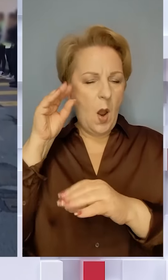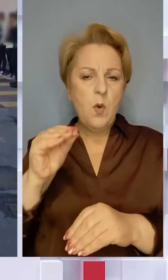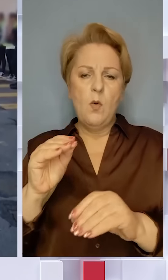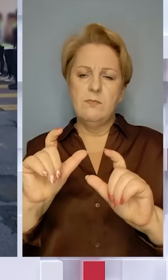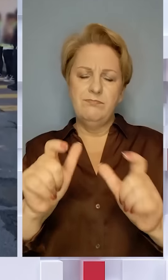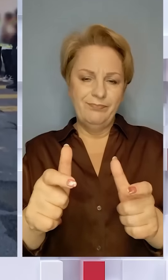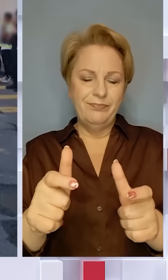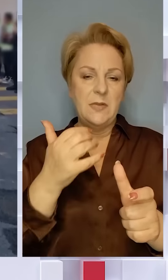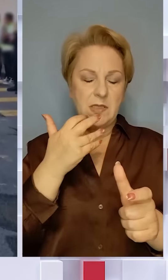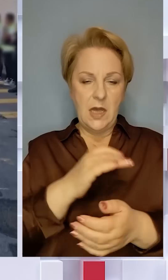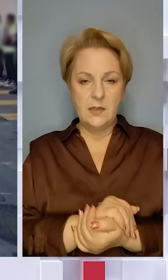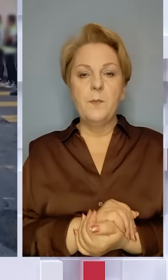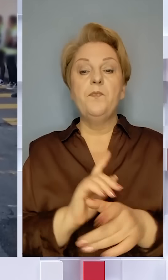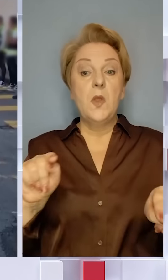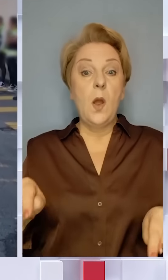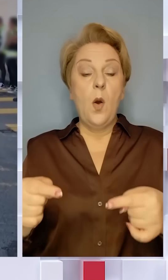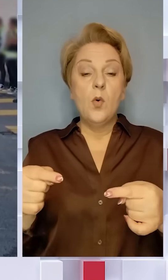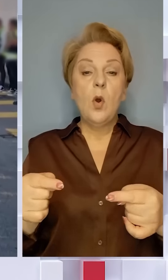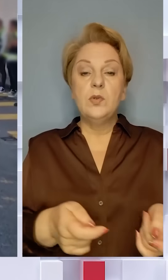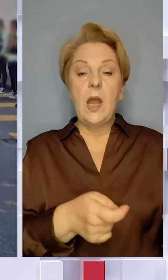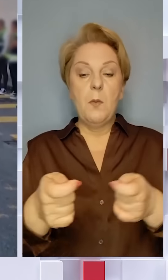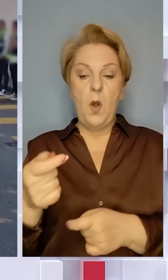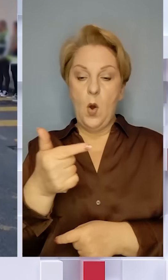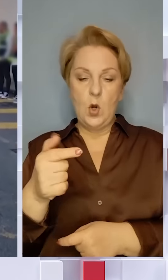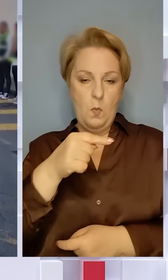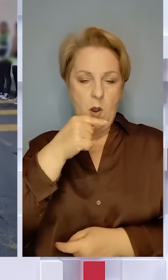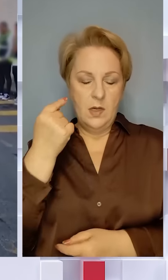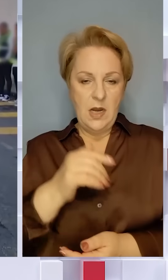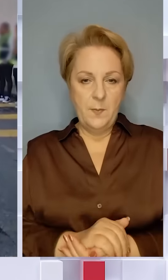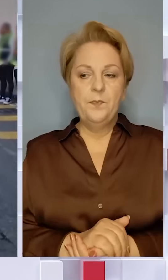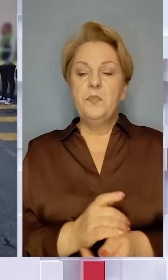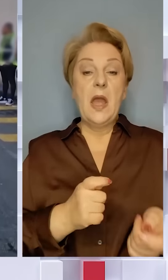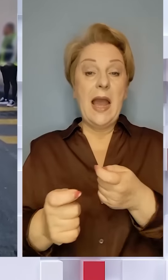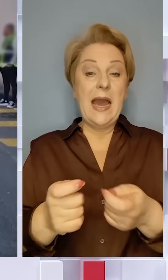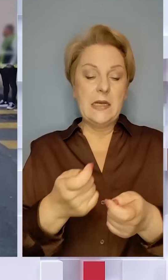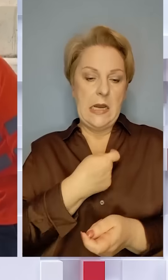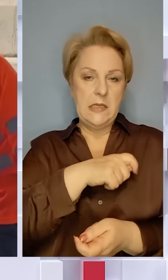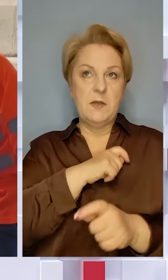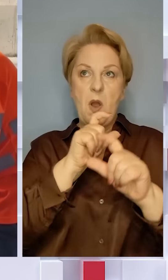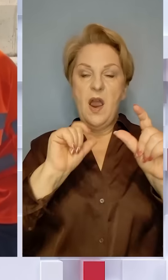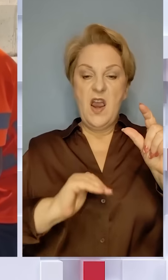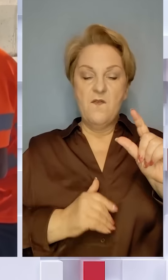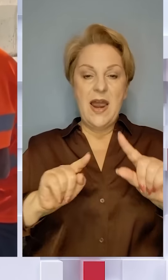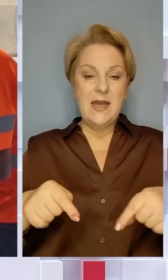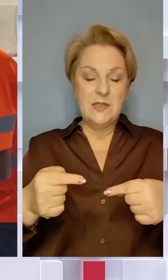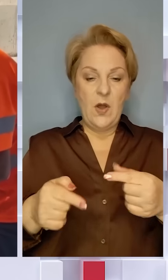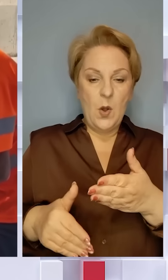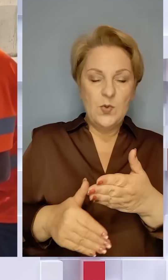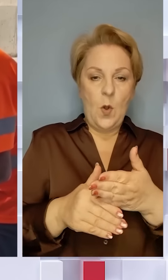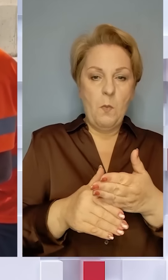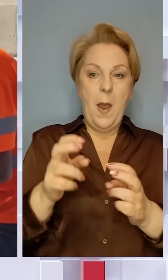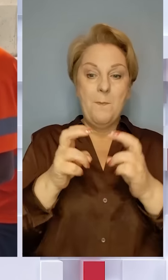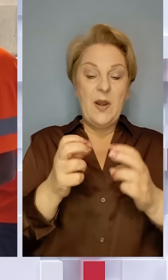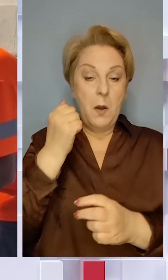накладені заходом санкції. Організували схему громадяни російського походження. Керова на ними іспанська фірма створила дочірнє підприємство у